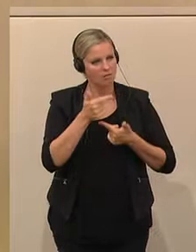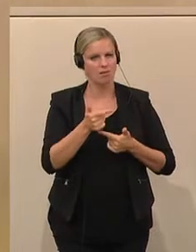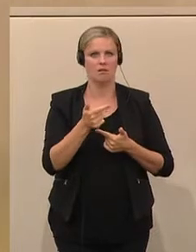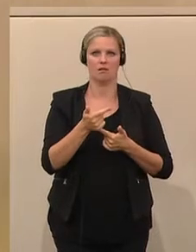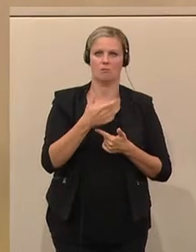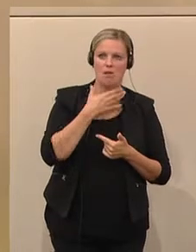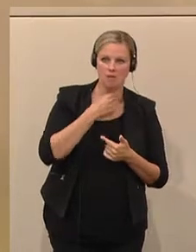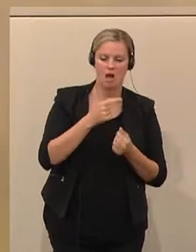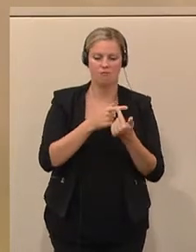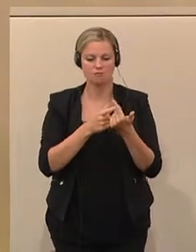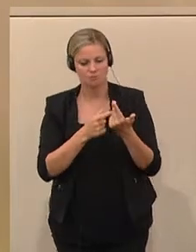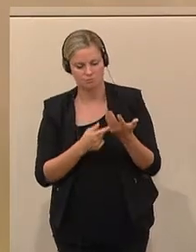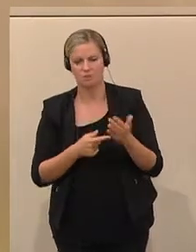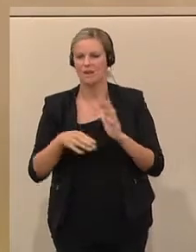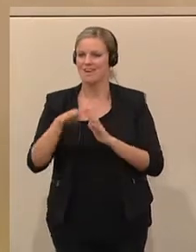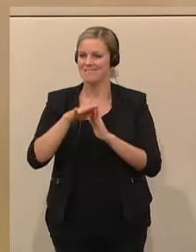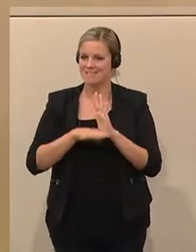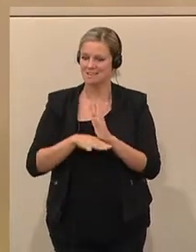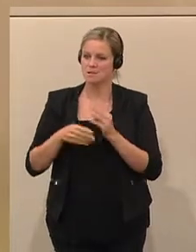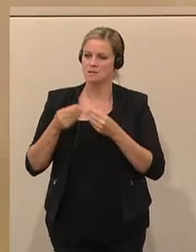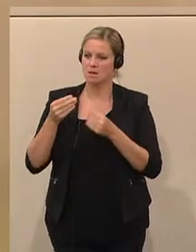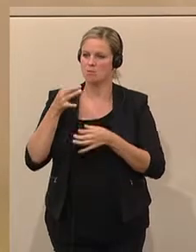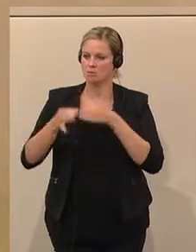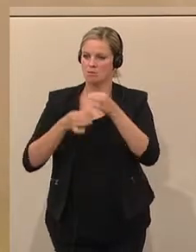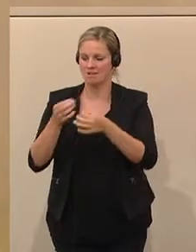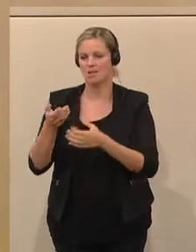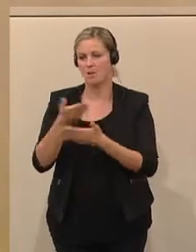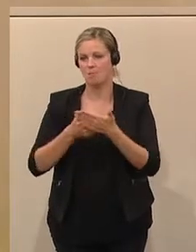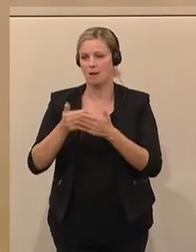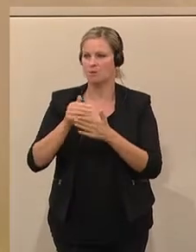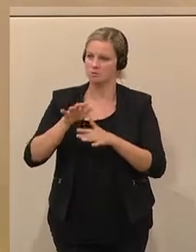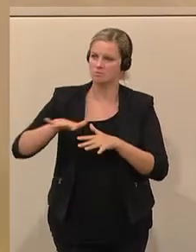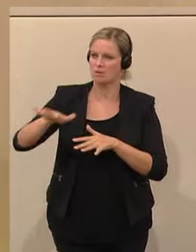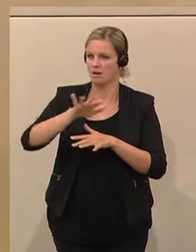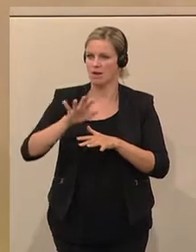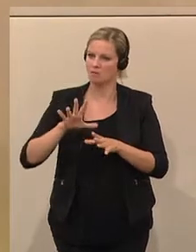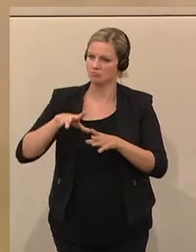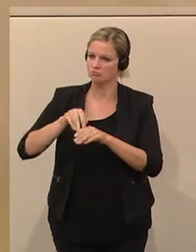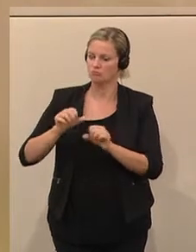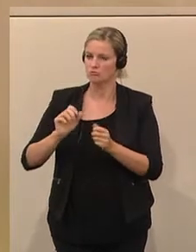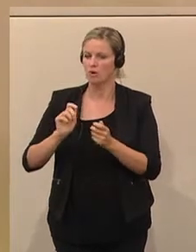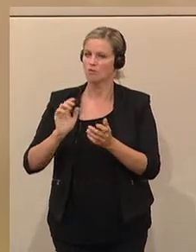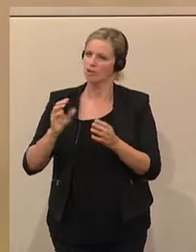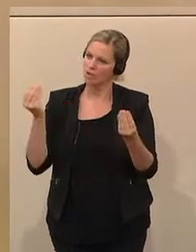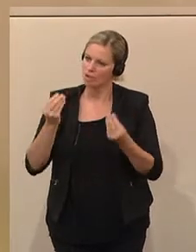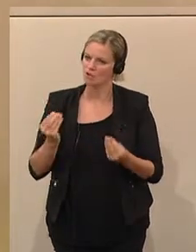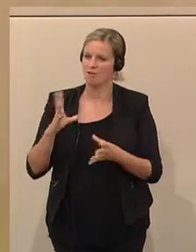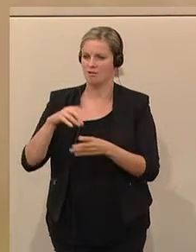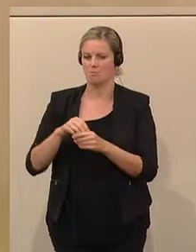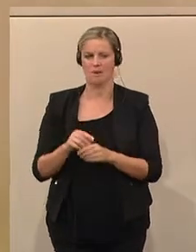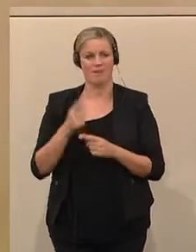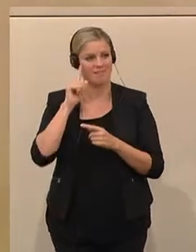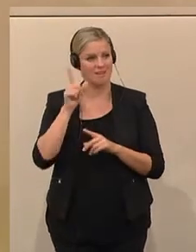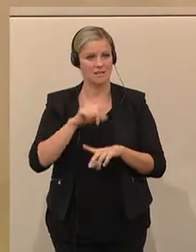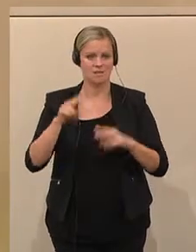entsprechend in Gesetzgebungsprozesse und in Gestaltung unseres Bildungswesens und auch darüber hinaus einbringen können. Ich glaube, das ist in diesem Bereich ganz ein